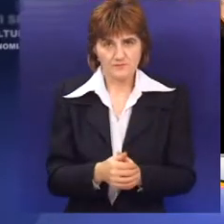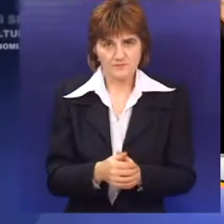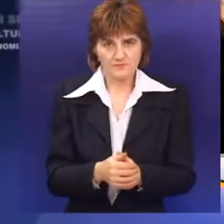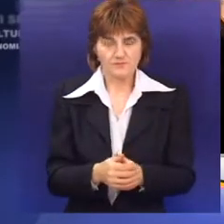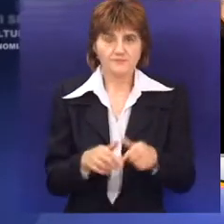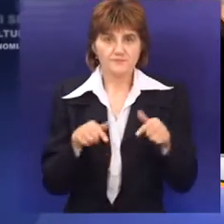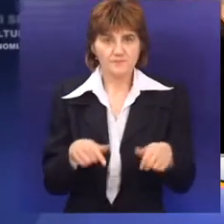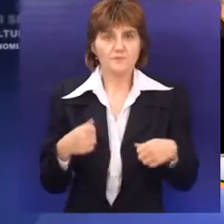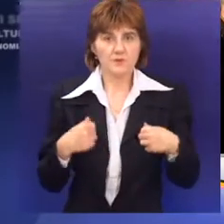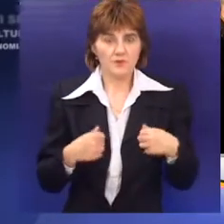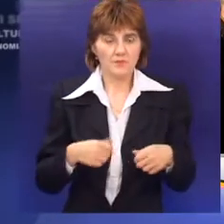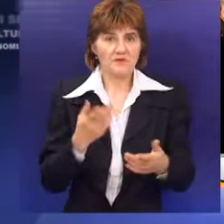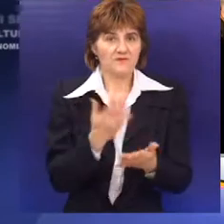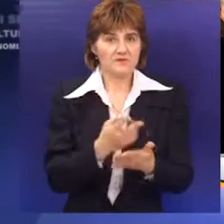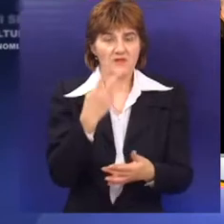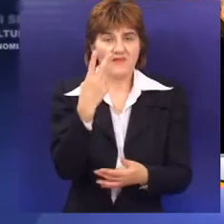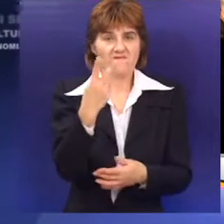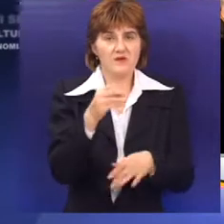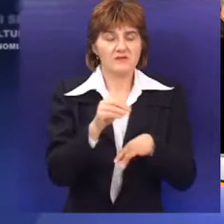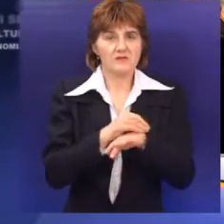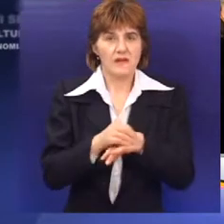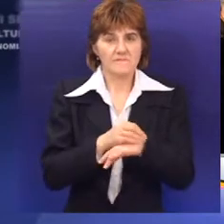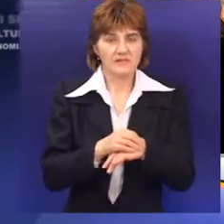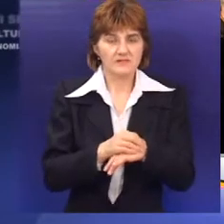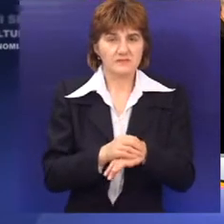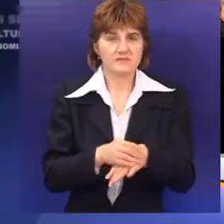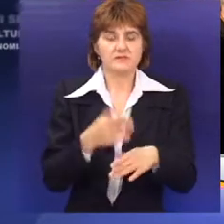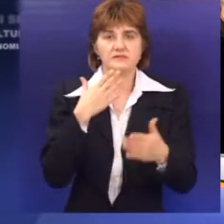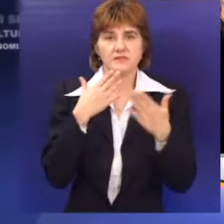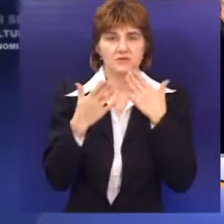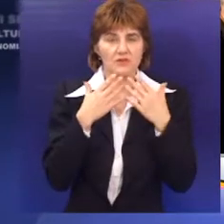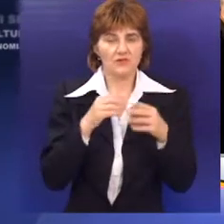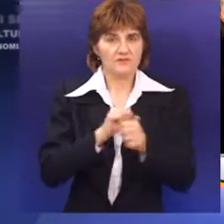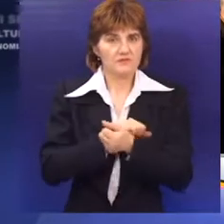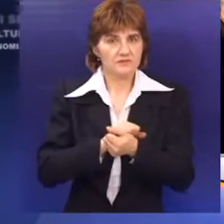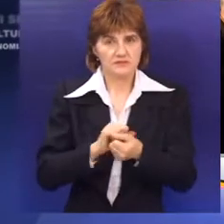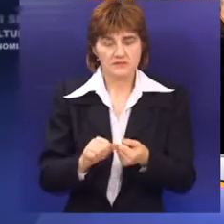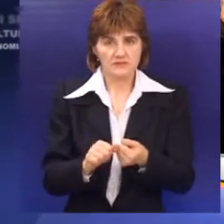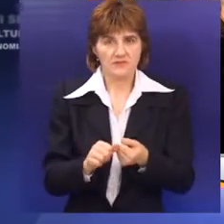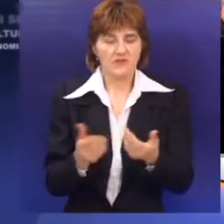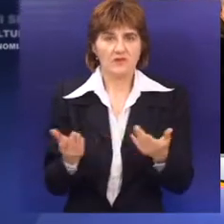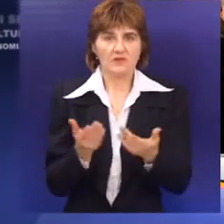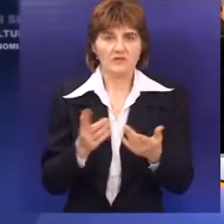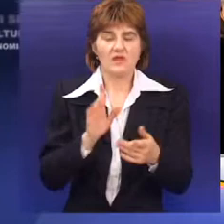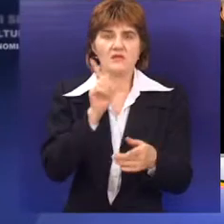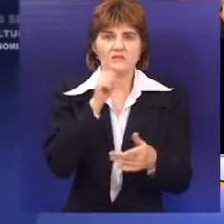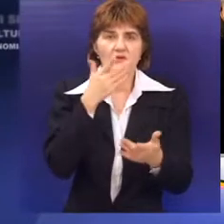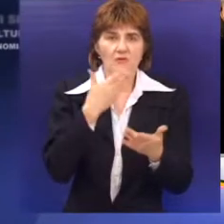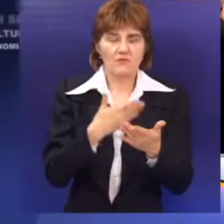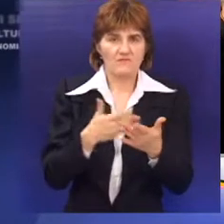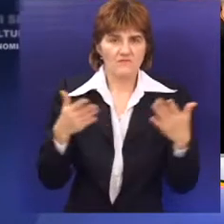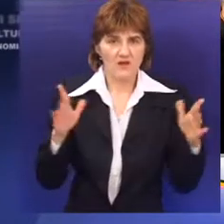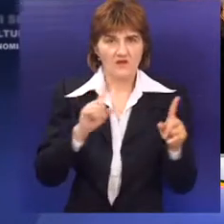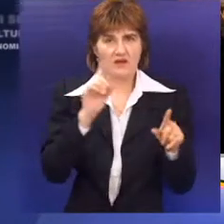da je grad Subotica u samo dva meseca uspela da odustane od takvog jednog projekta, od takvog besmislenog trošenja